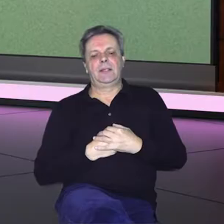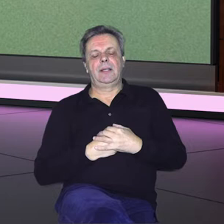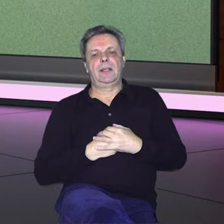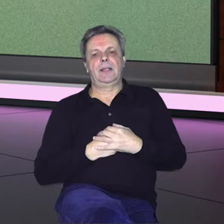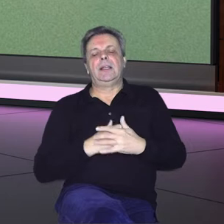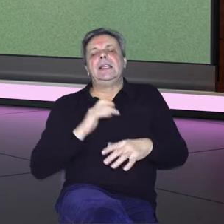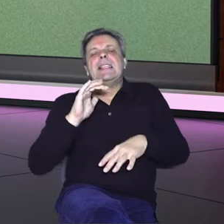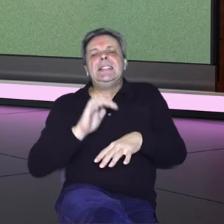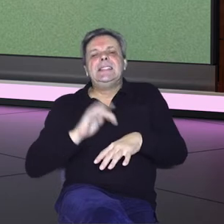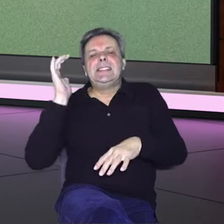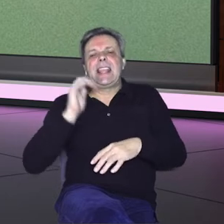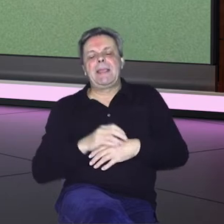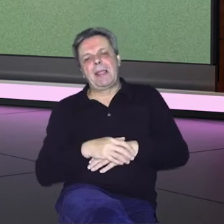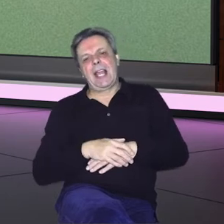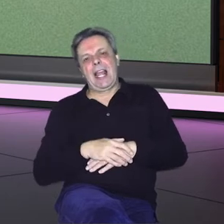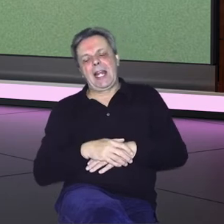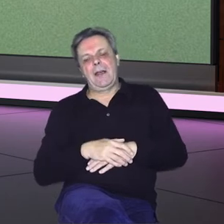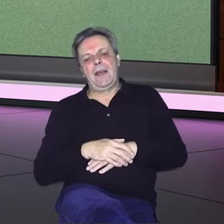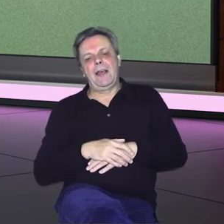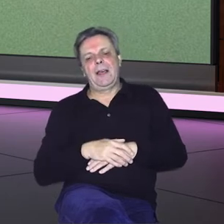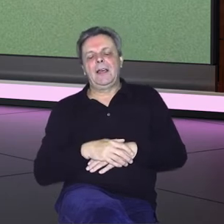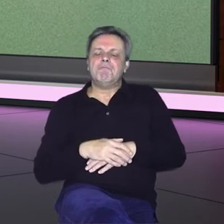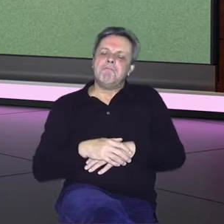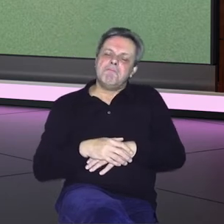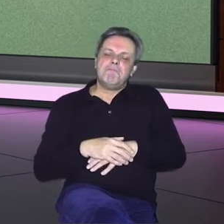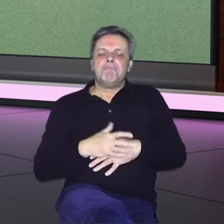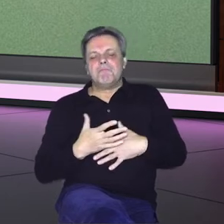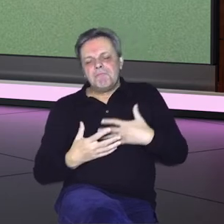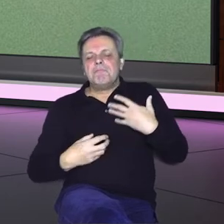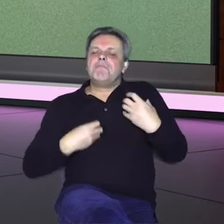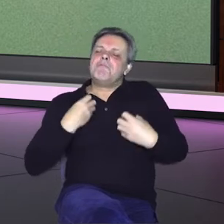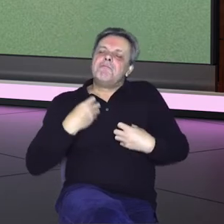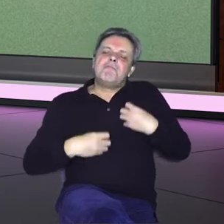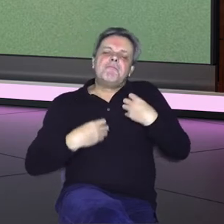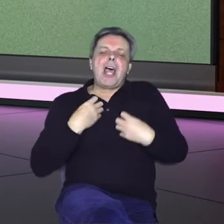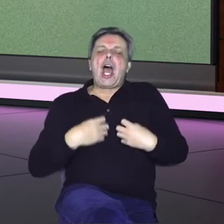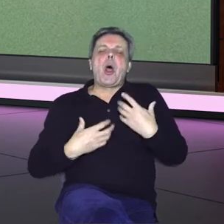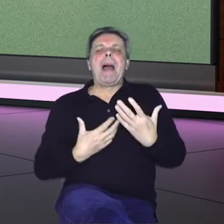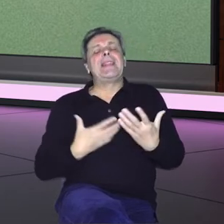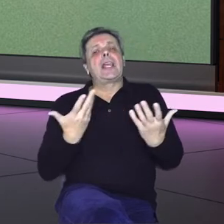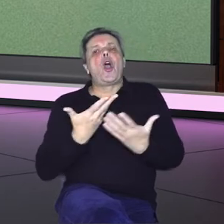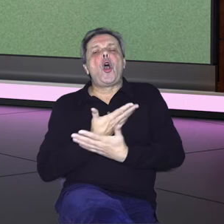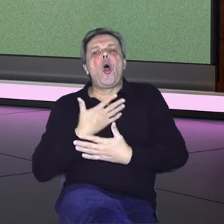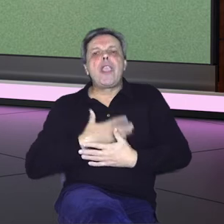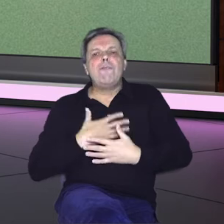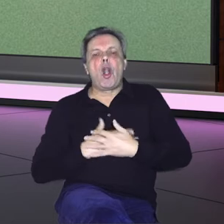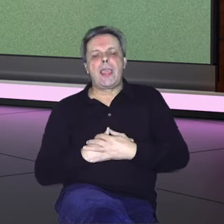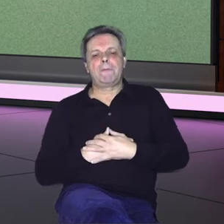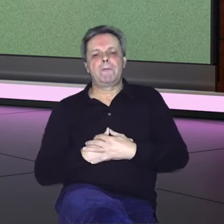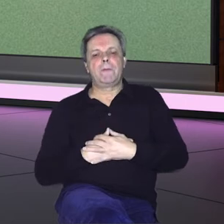sentimentalan, romantik prije svega, koji voli